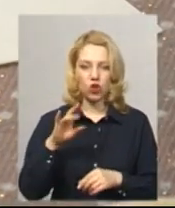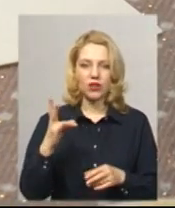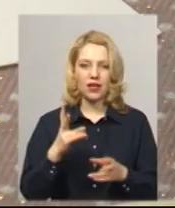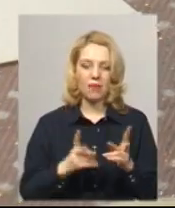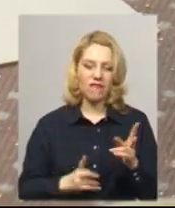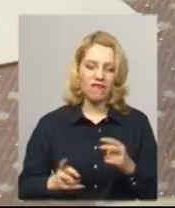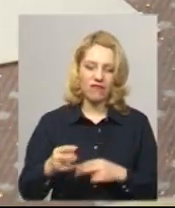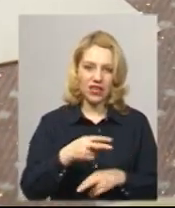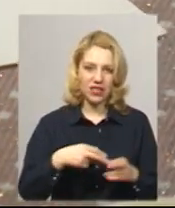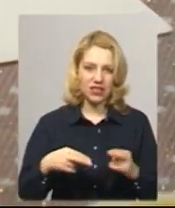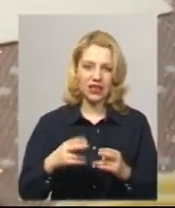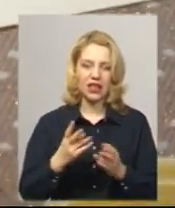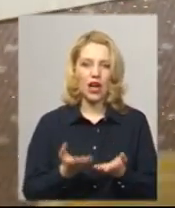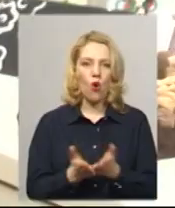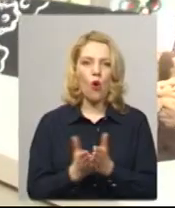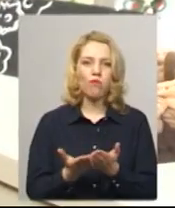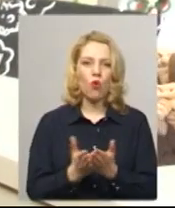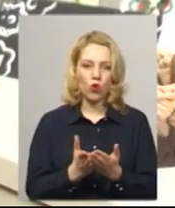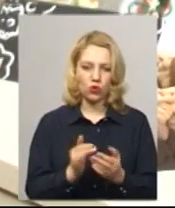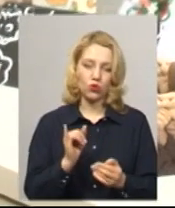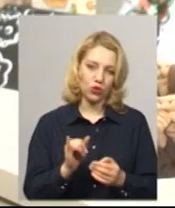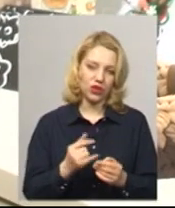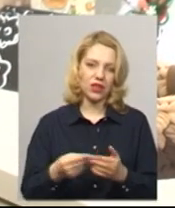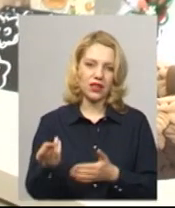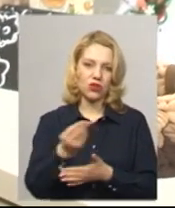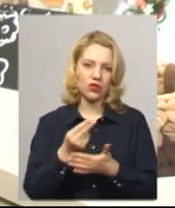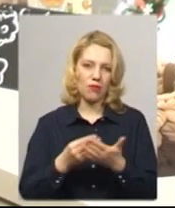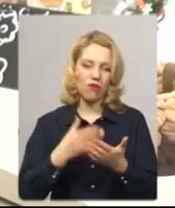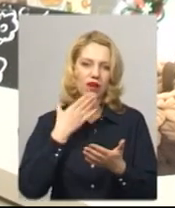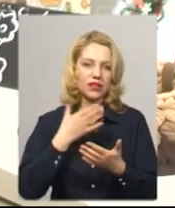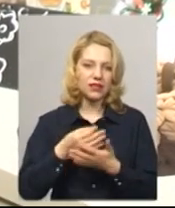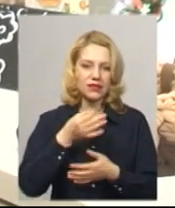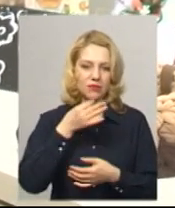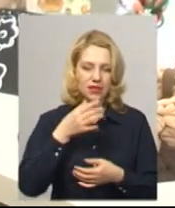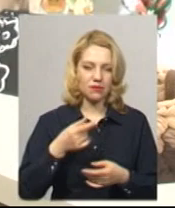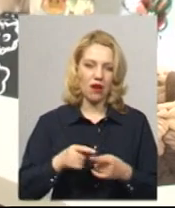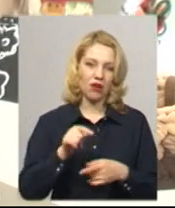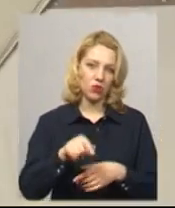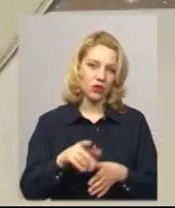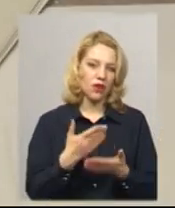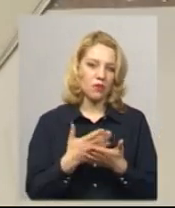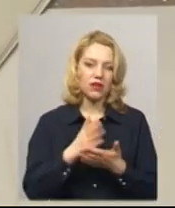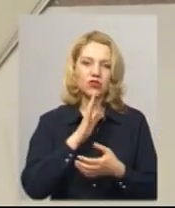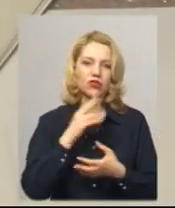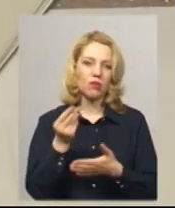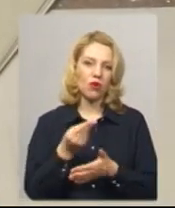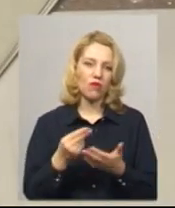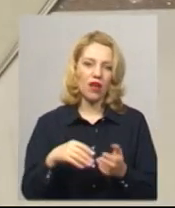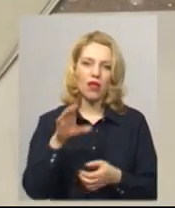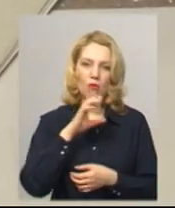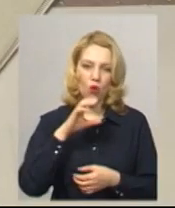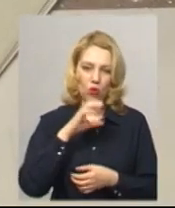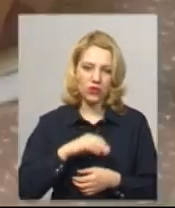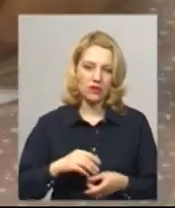два такі шматки для обгортки і розфарбувати на свій смак. На цьому записнику художниця малює морозово – три різнокольорові кульки у вафельній